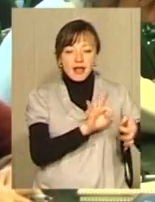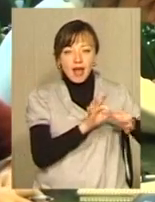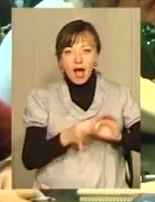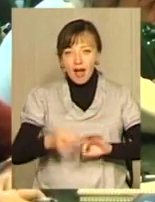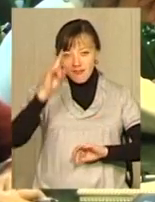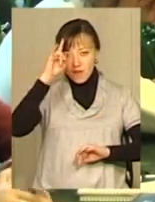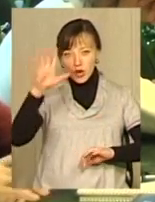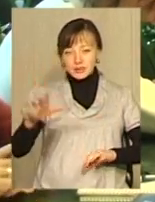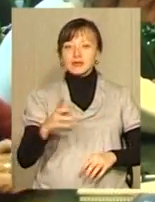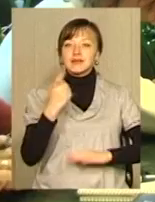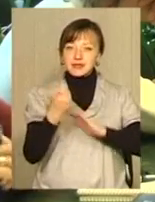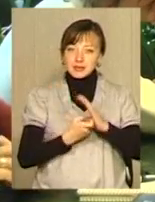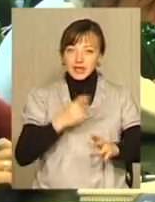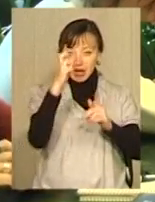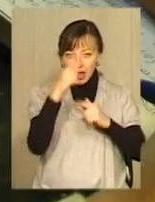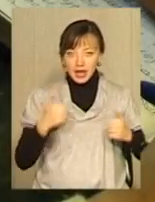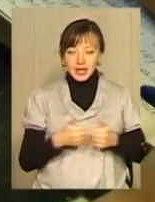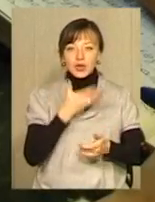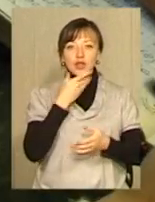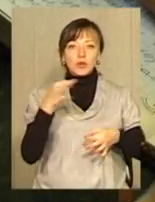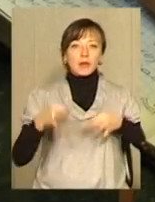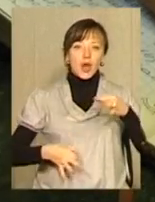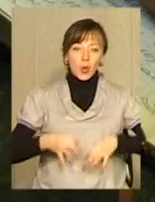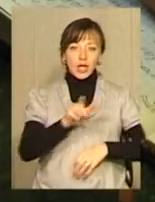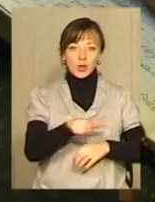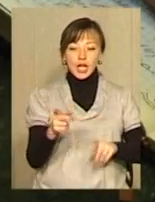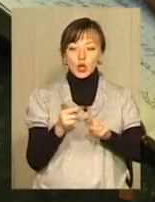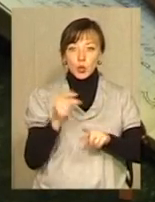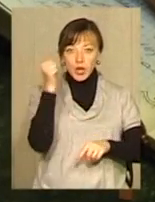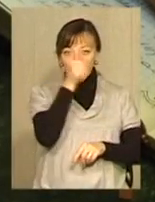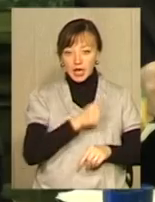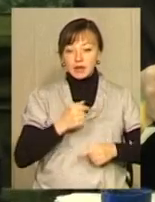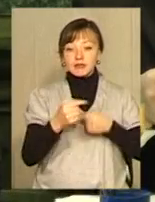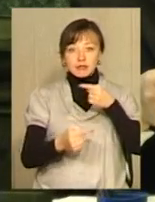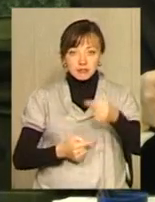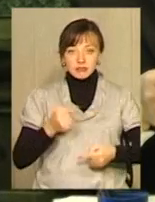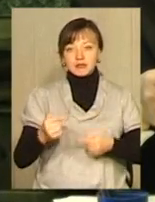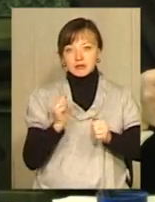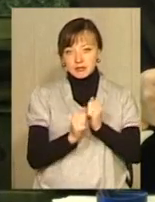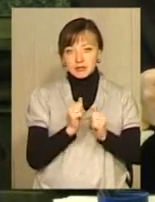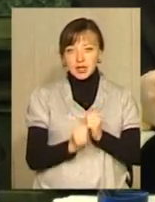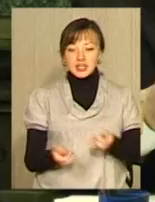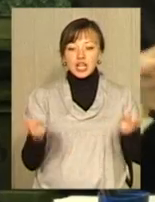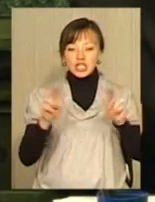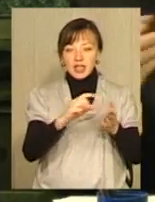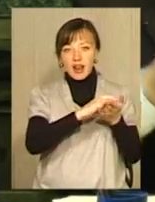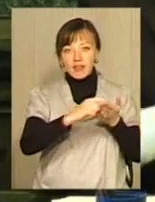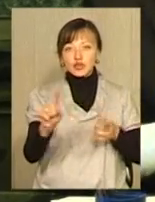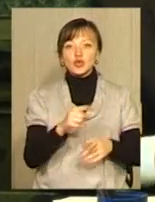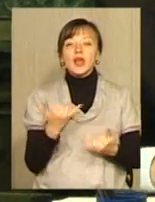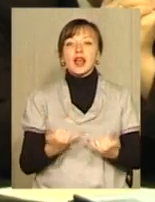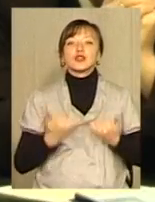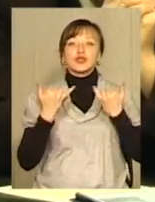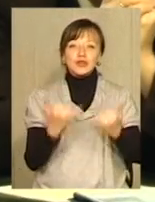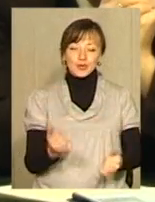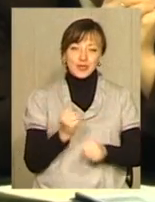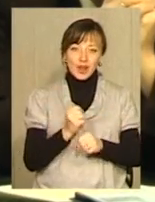спонукають краще пізнати країну, красу її природи та людей. І вже другий рік поспіль у цьому щоденнику незмінно залишається графа «Що я зробив для